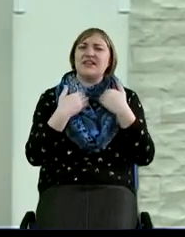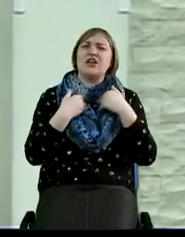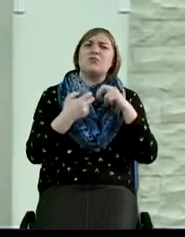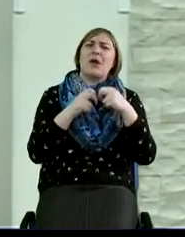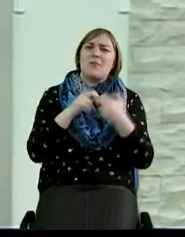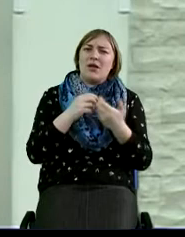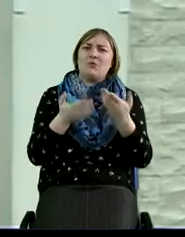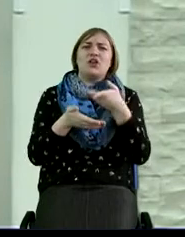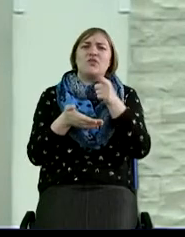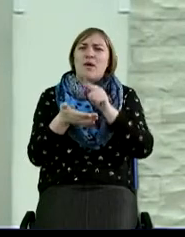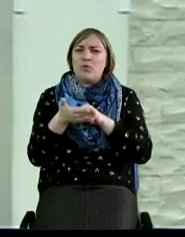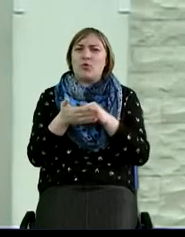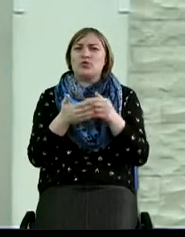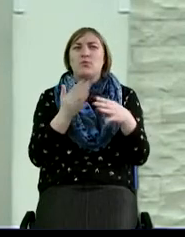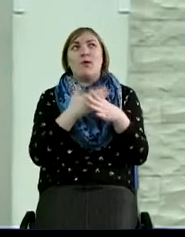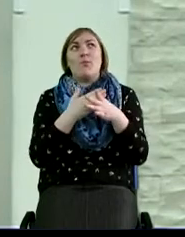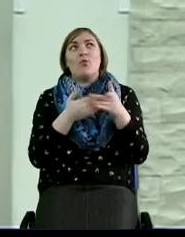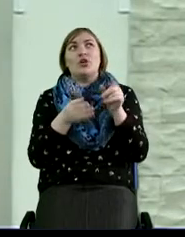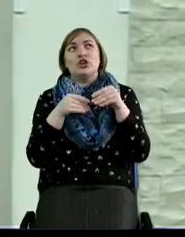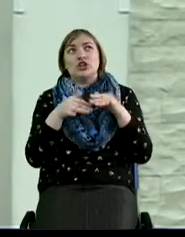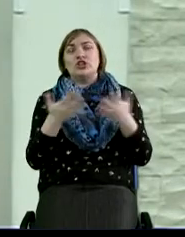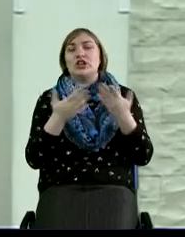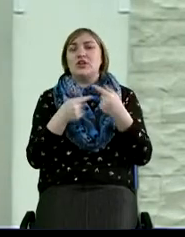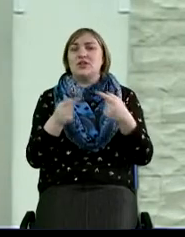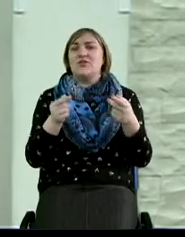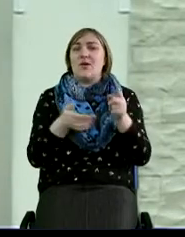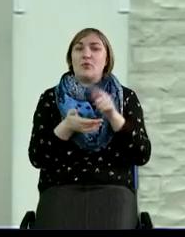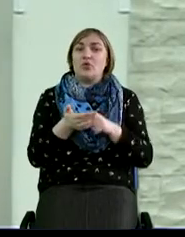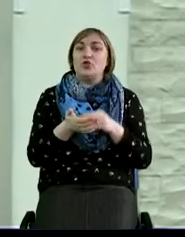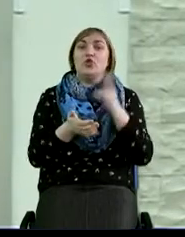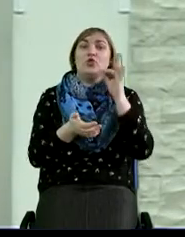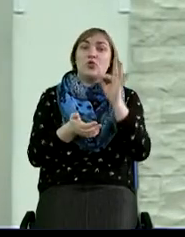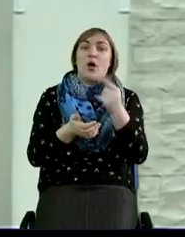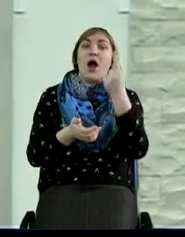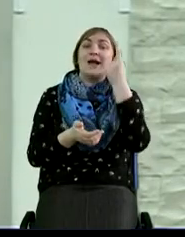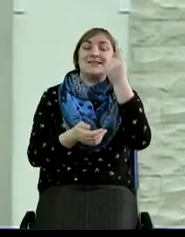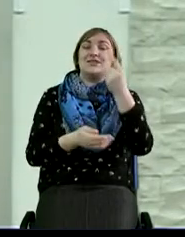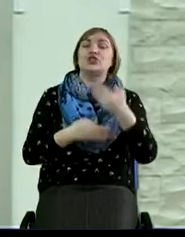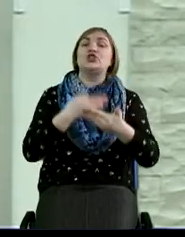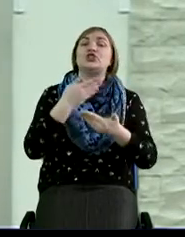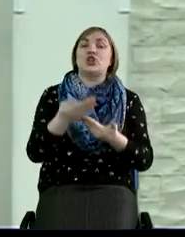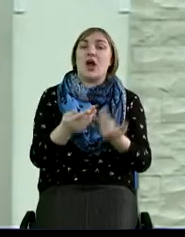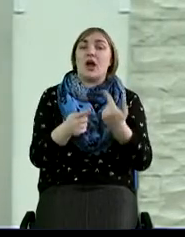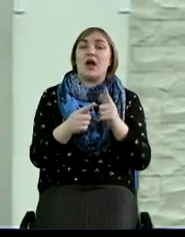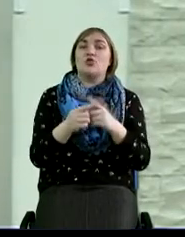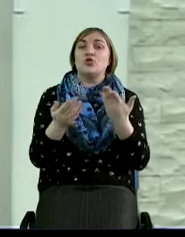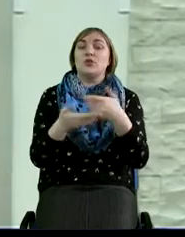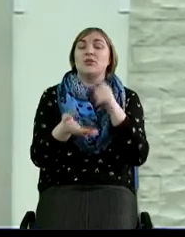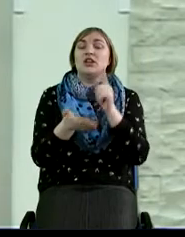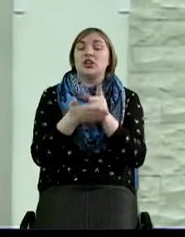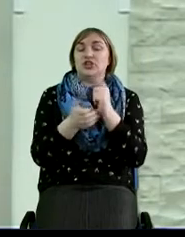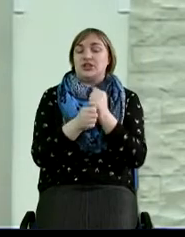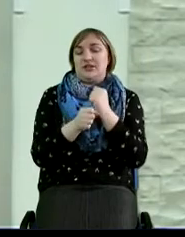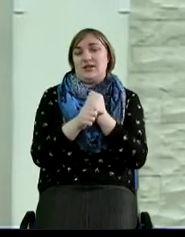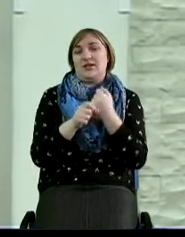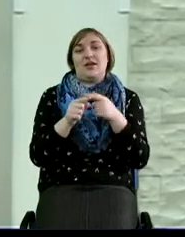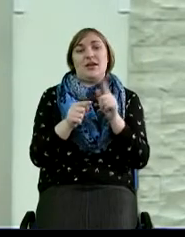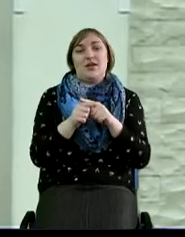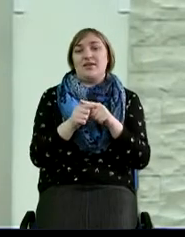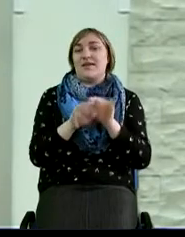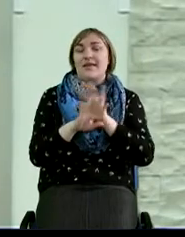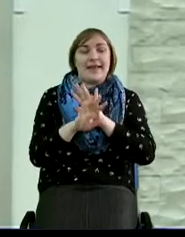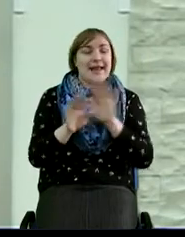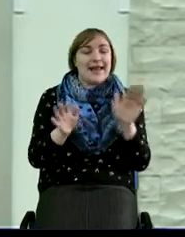на наши вопросы, помог нам разрешить эти все вопросы. Но один из шагов, который мы должны сделать, это мы должны не